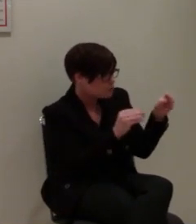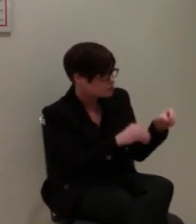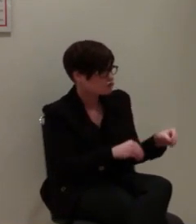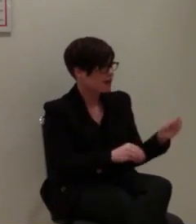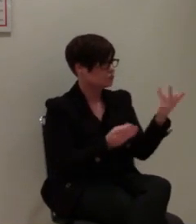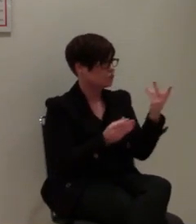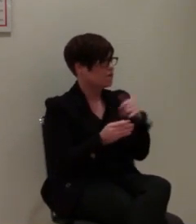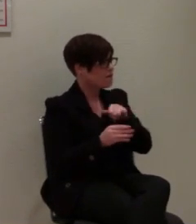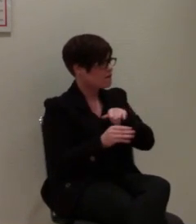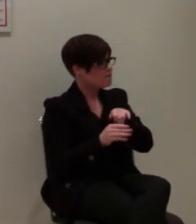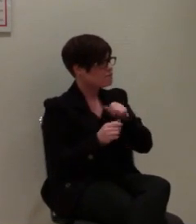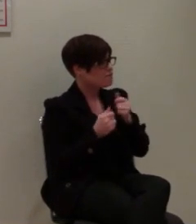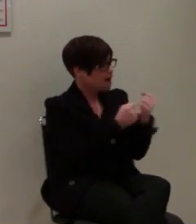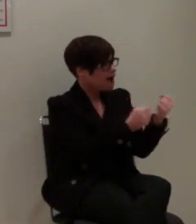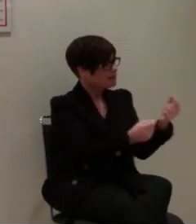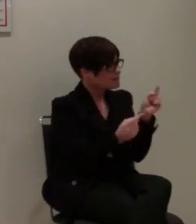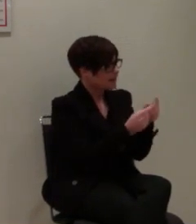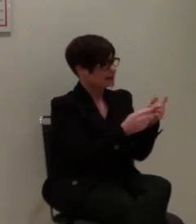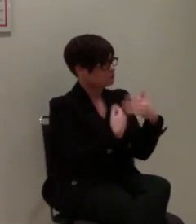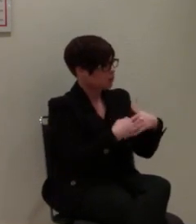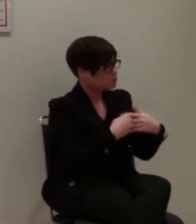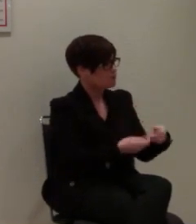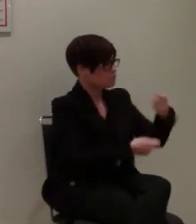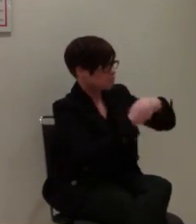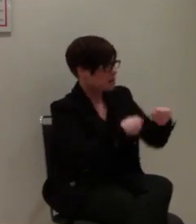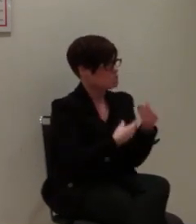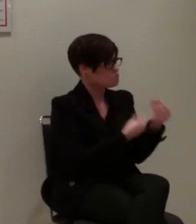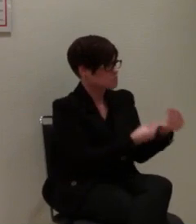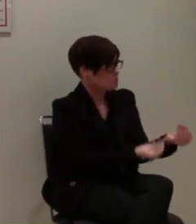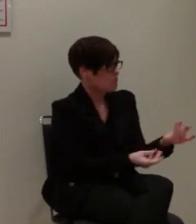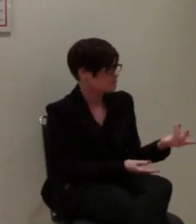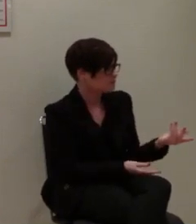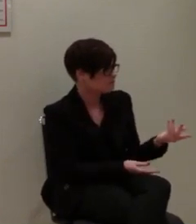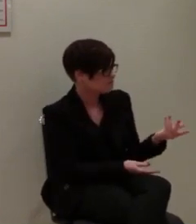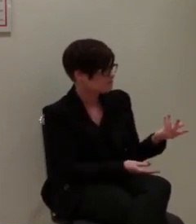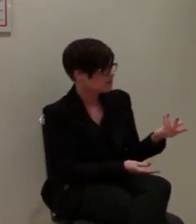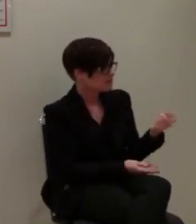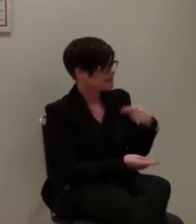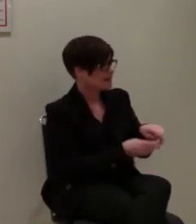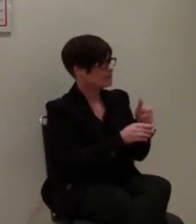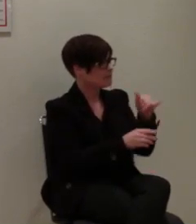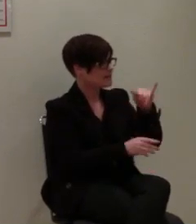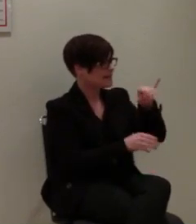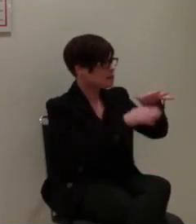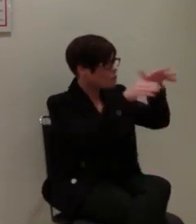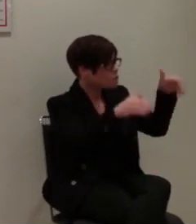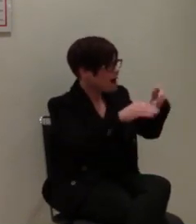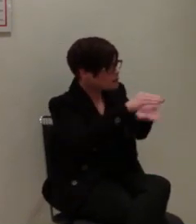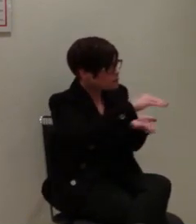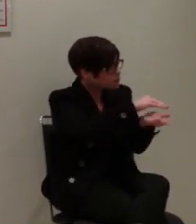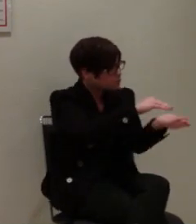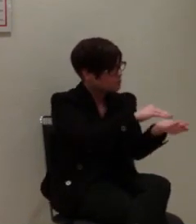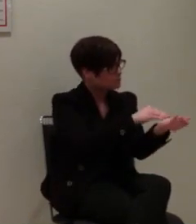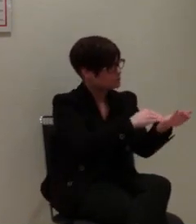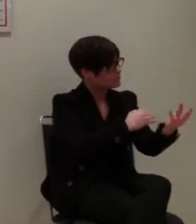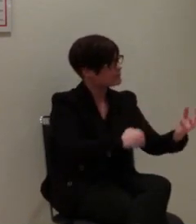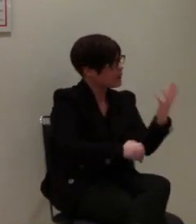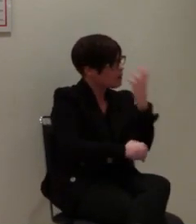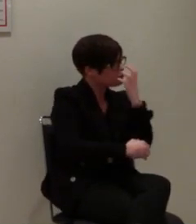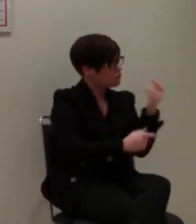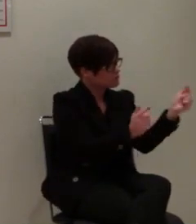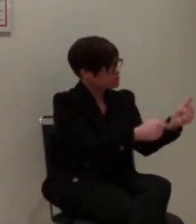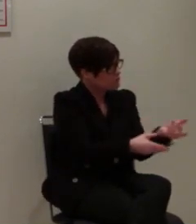war, dass ich auf der Fahrt direkt behandelt werden konnte. Ich wurde direkt in den Inkubator gelegt, wo ich mit Sauerstoff versorgt wurde.